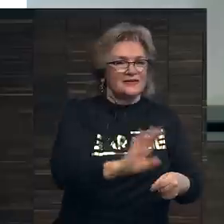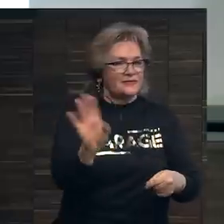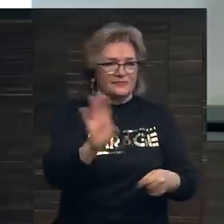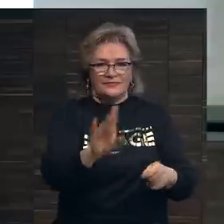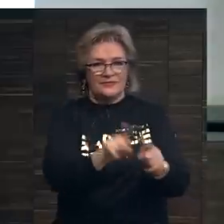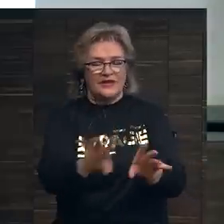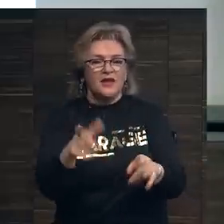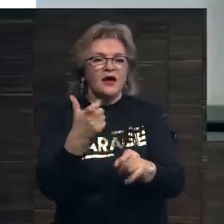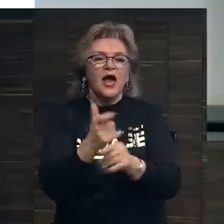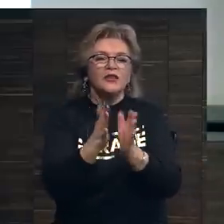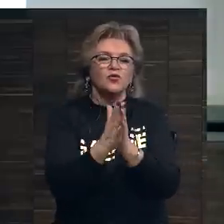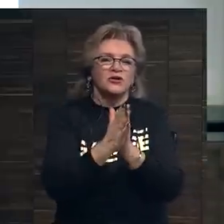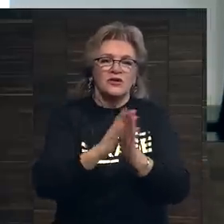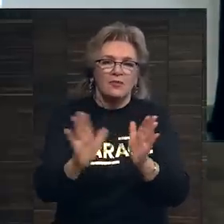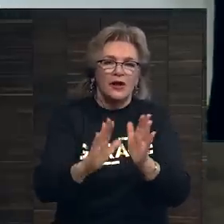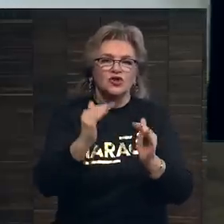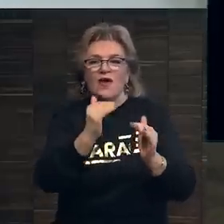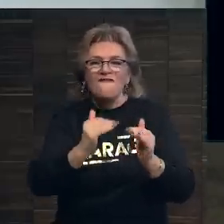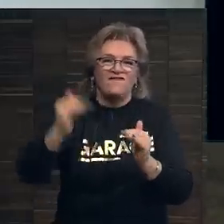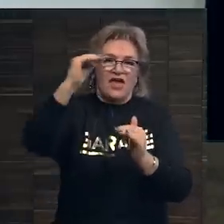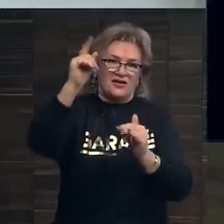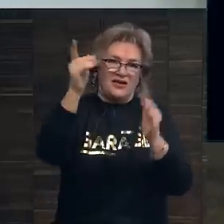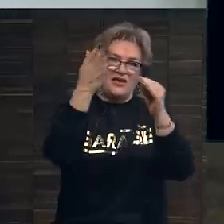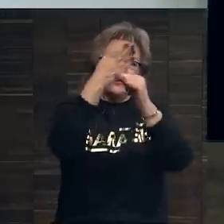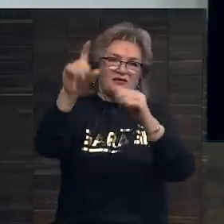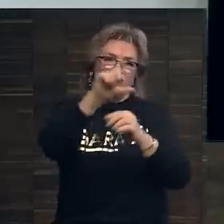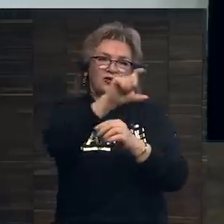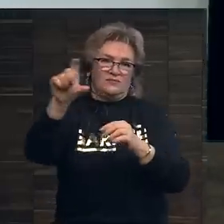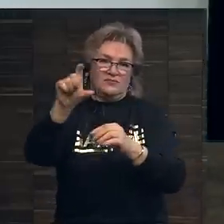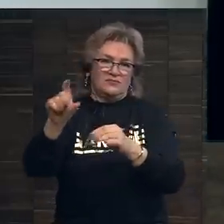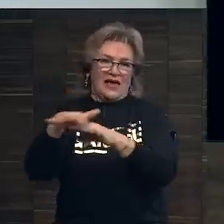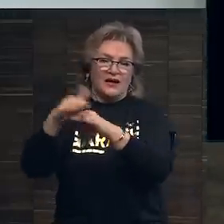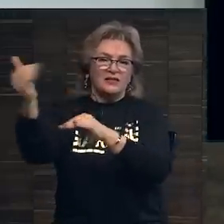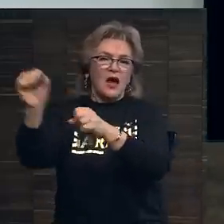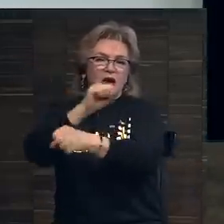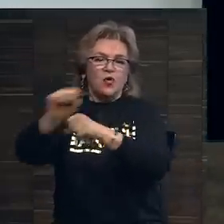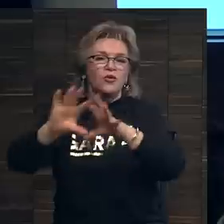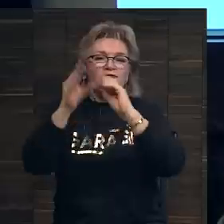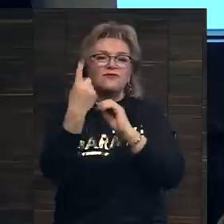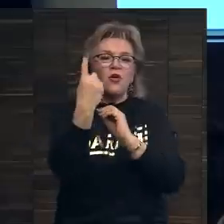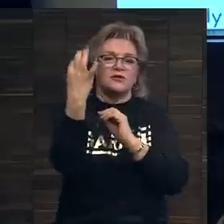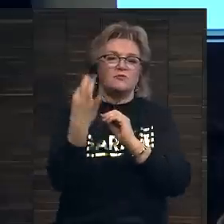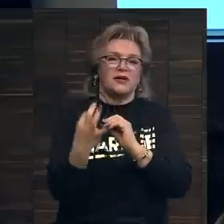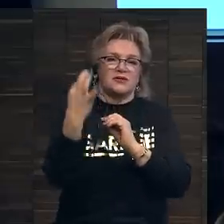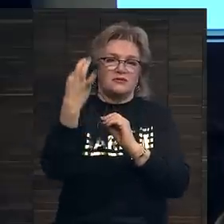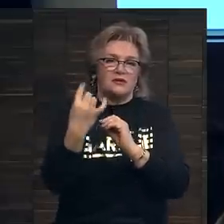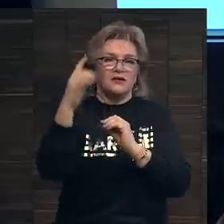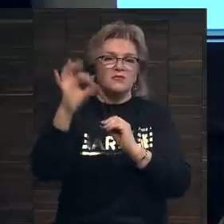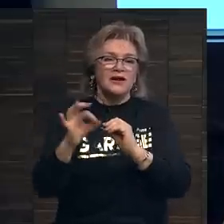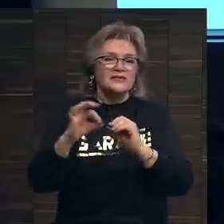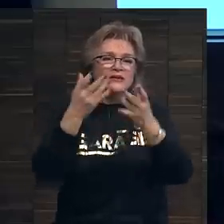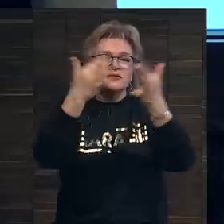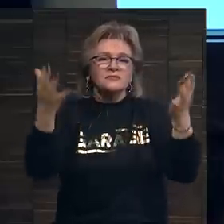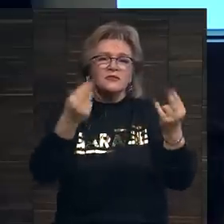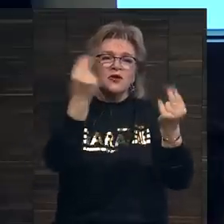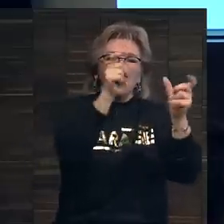Это очень небольшой верхний сегмент рынка, рекордный сегмент. Всего лишь один процент произведений искусства, один